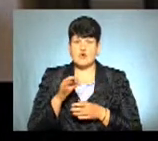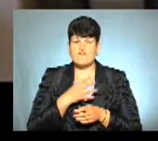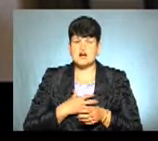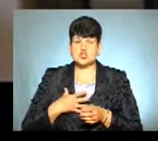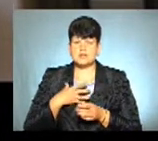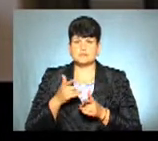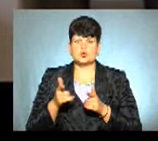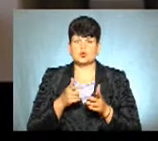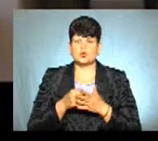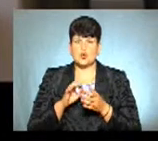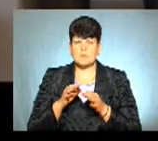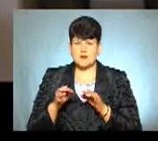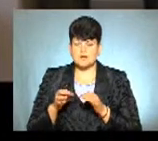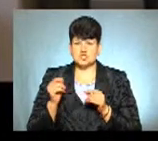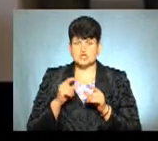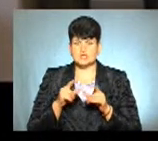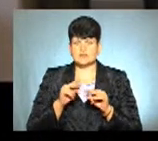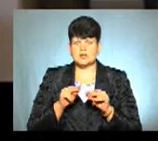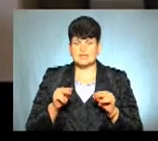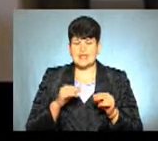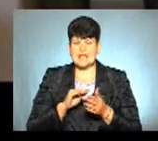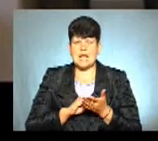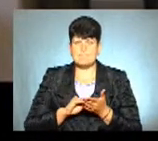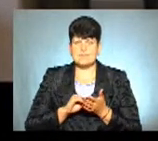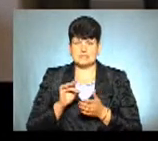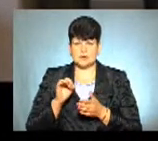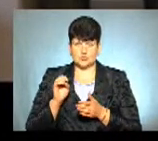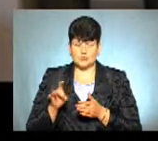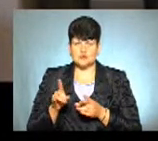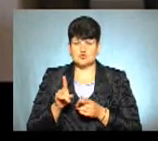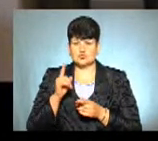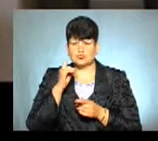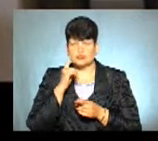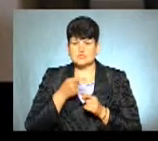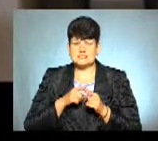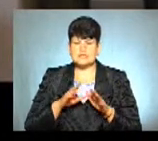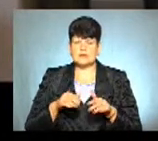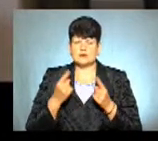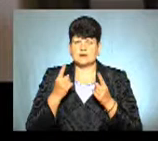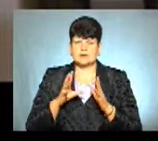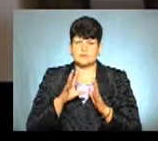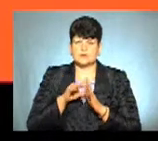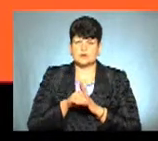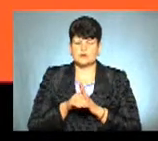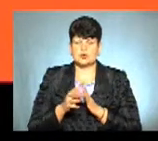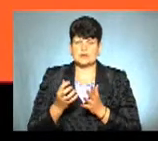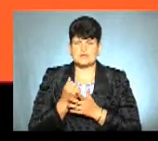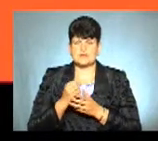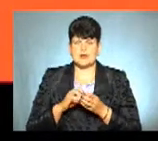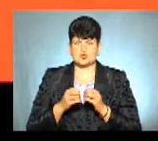підготовки до олімпіад зі шкільним вчителем та репетитором, що, думаю, теж дало великий поштовх до досягнення таких результатів.